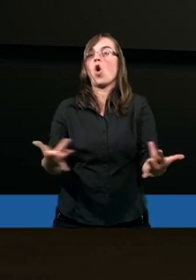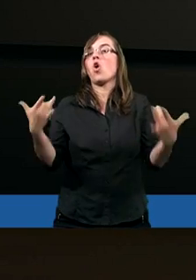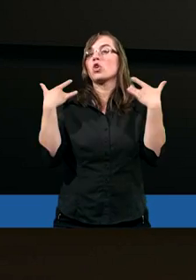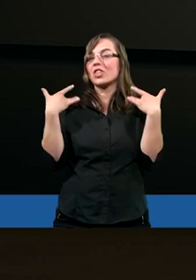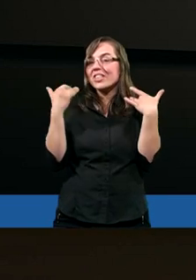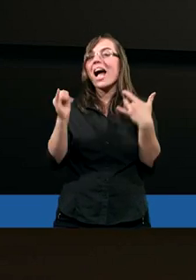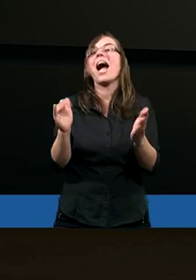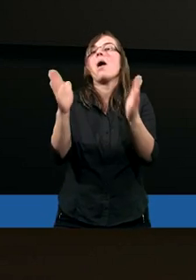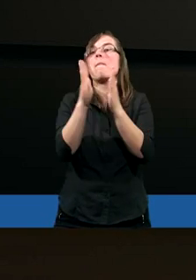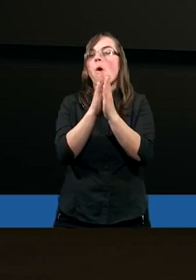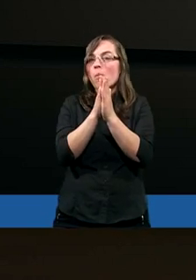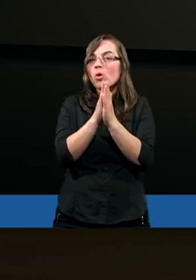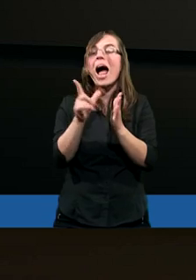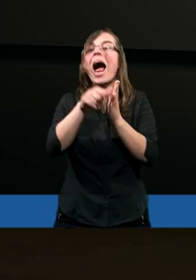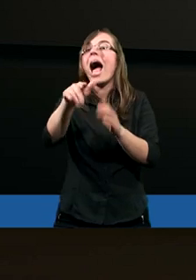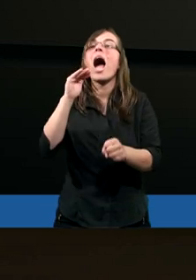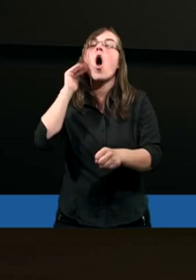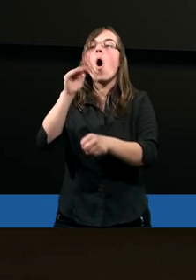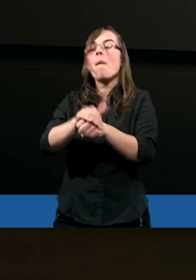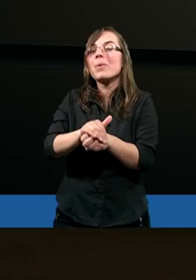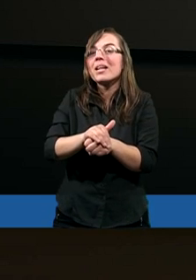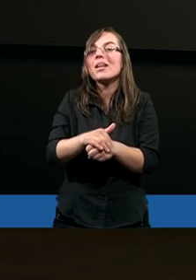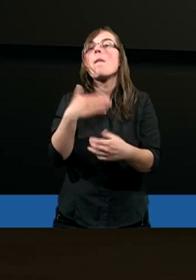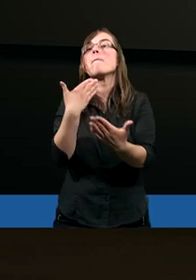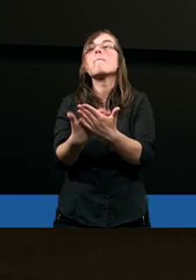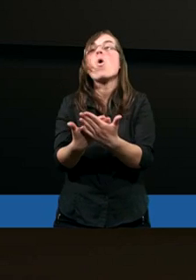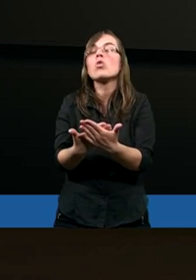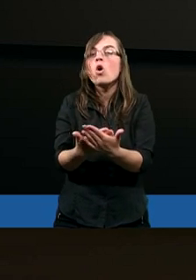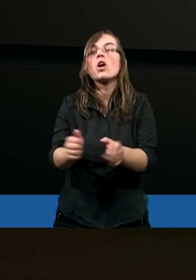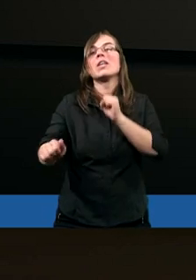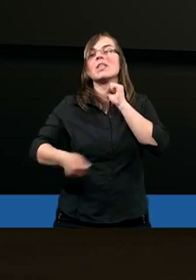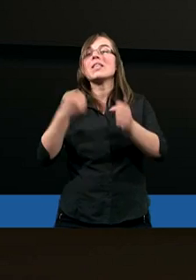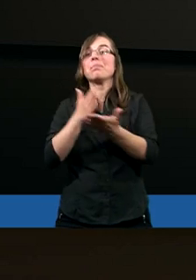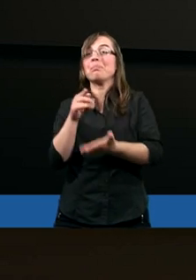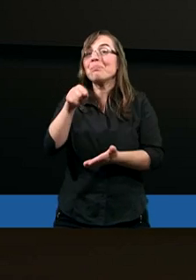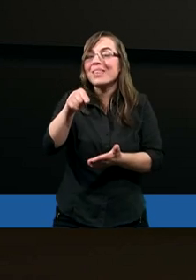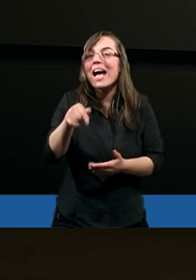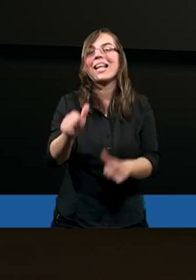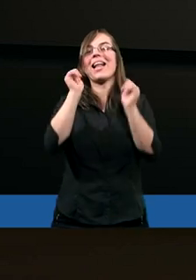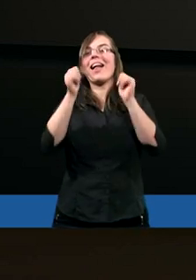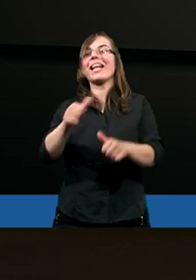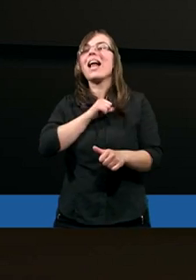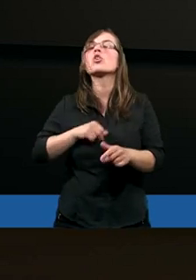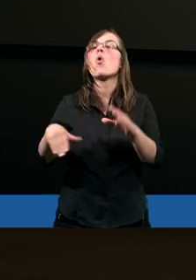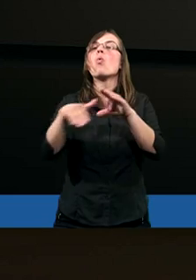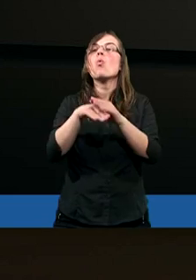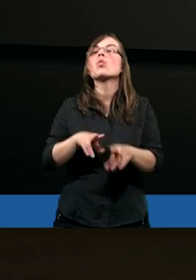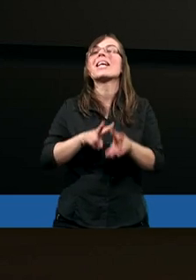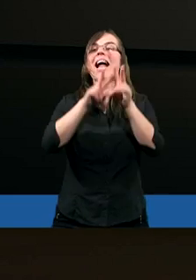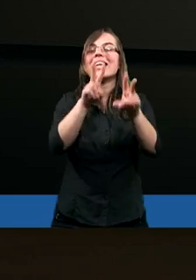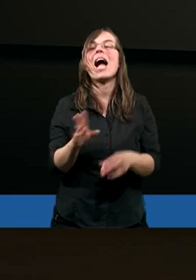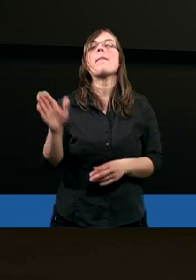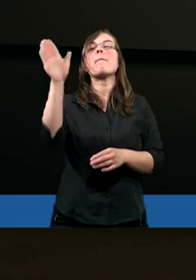obietnicę, ale po co? Abyście przez nie stali się uczestnikami boskiej